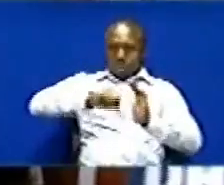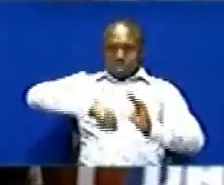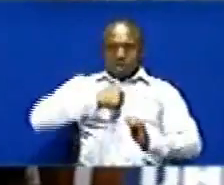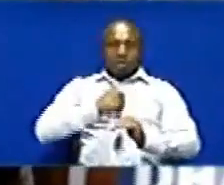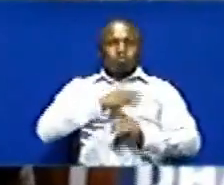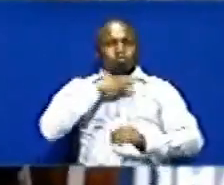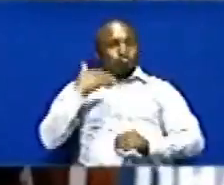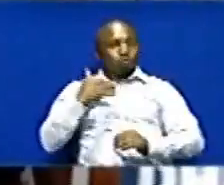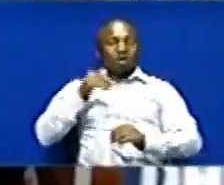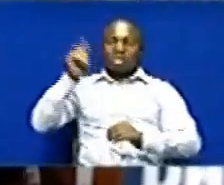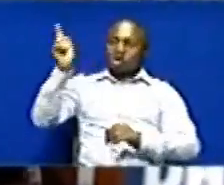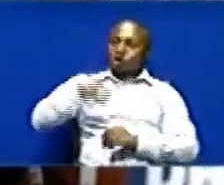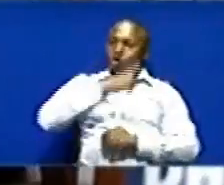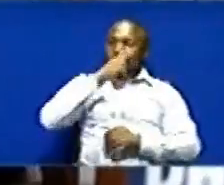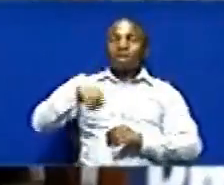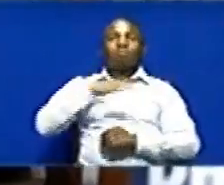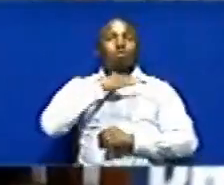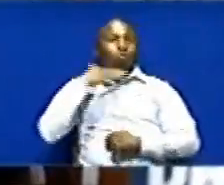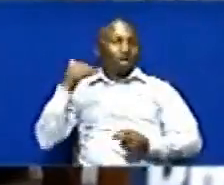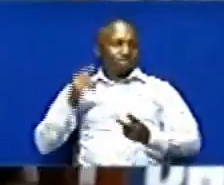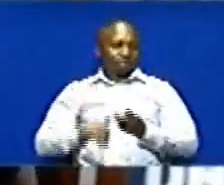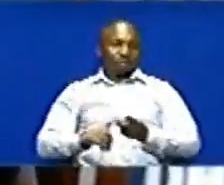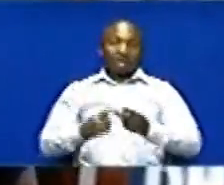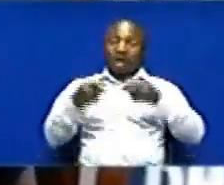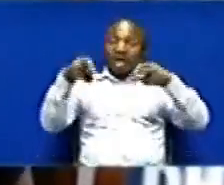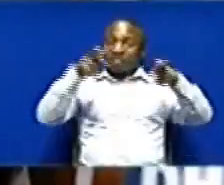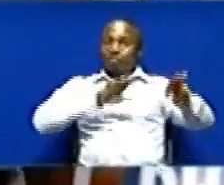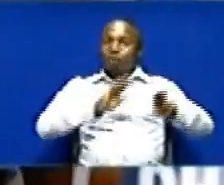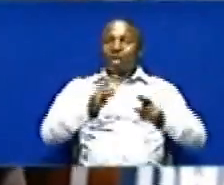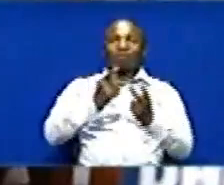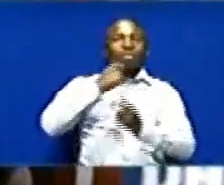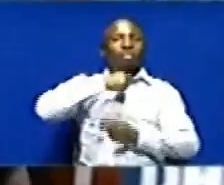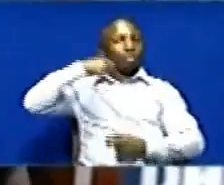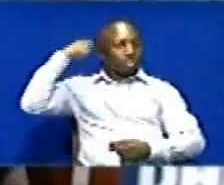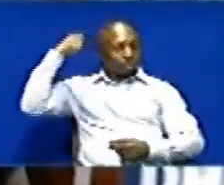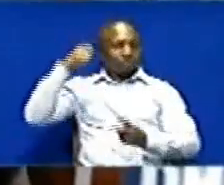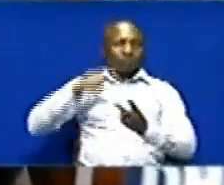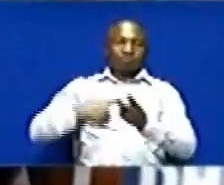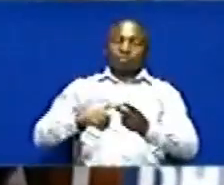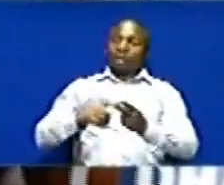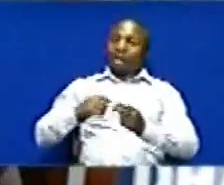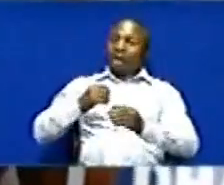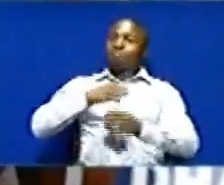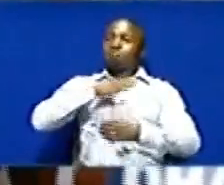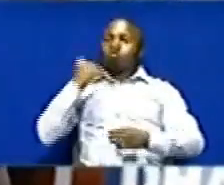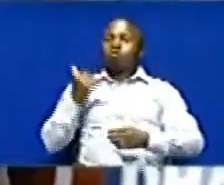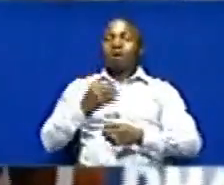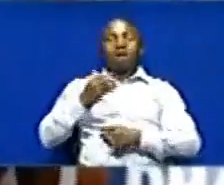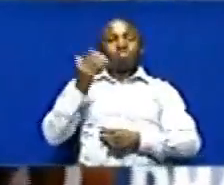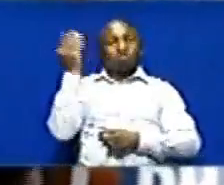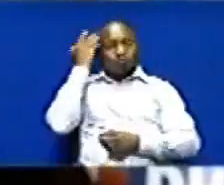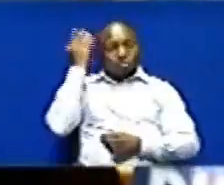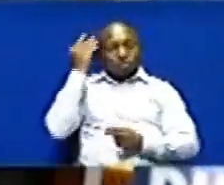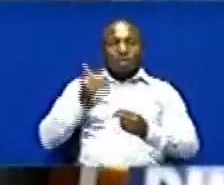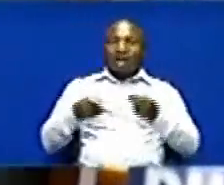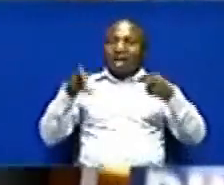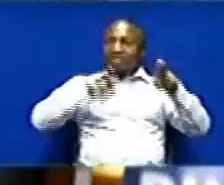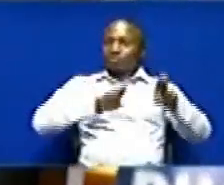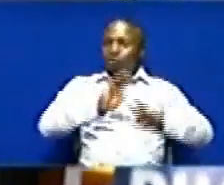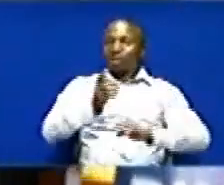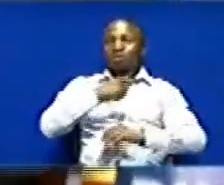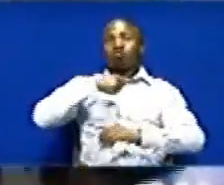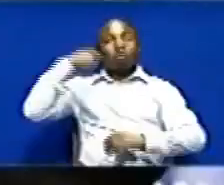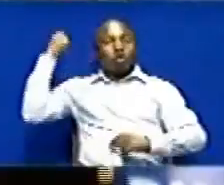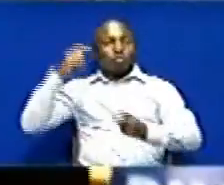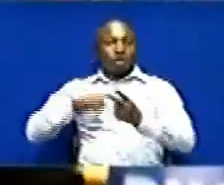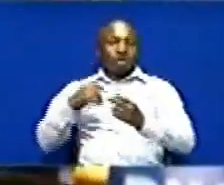Hametenda kosa la mawaji Ambala dhabu yake ni kunyongwa Ni mawaji ya makusudi ya dhabu yake ni kunyongwa Lakini kwa kuwa wiki